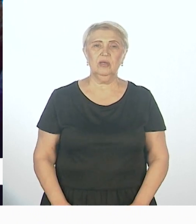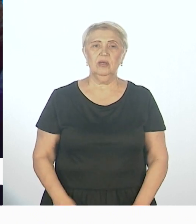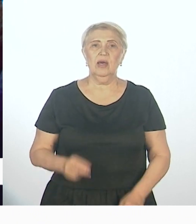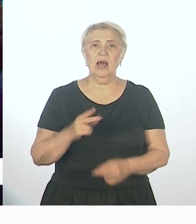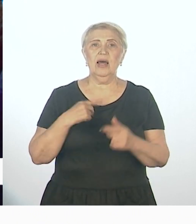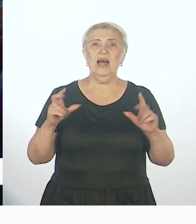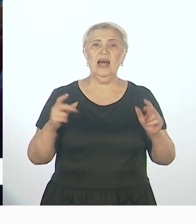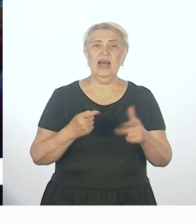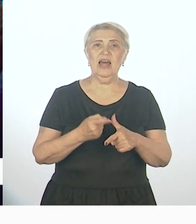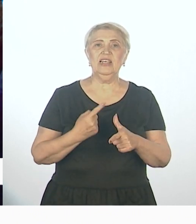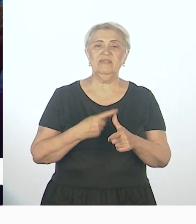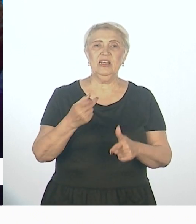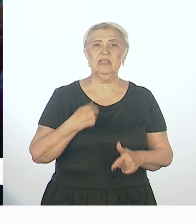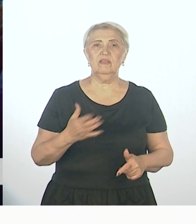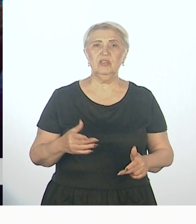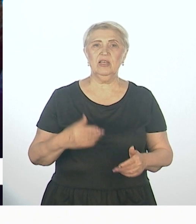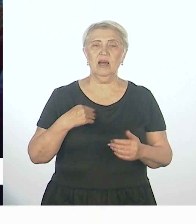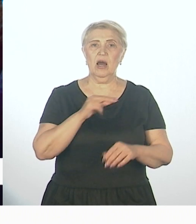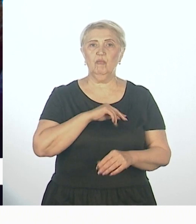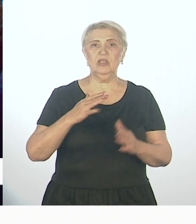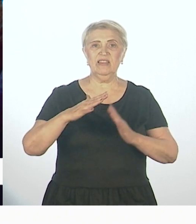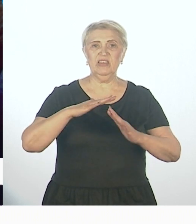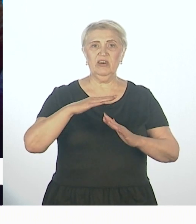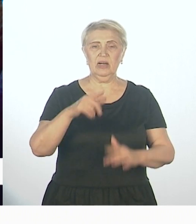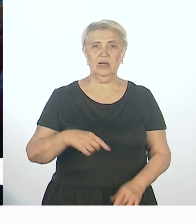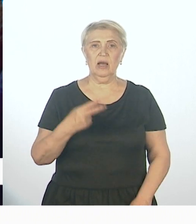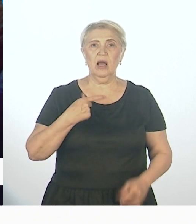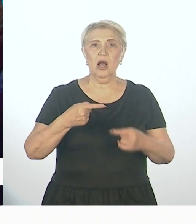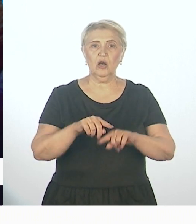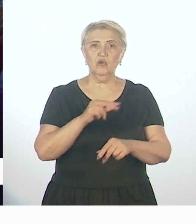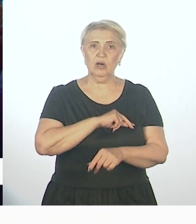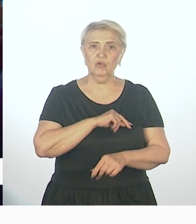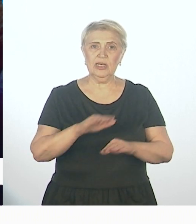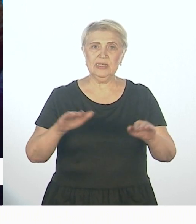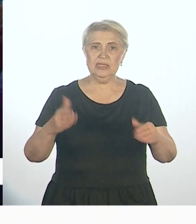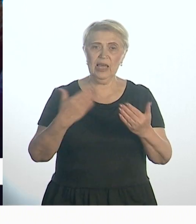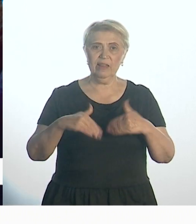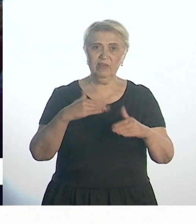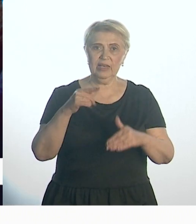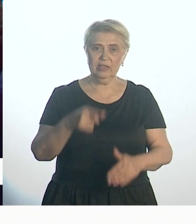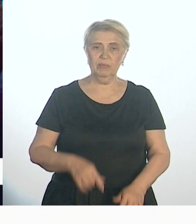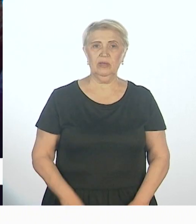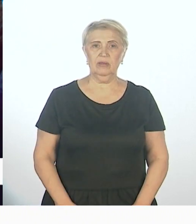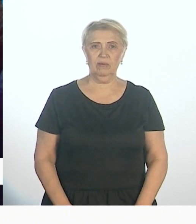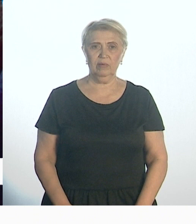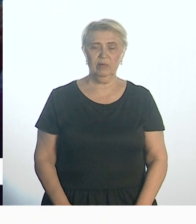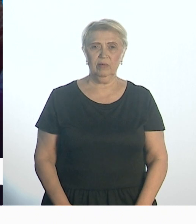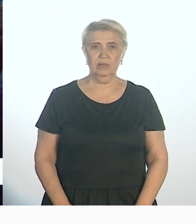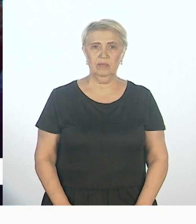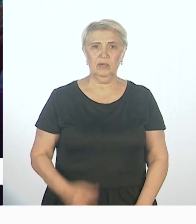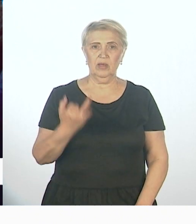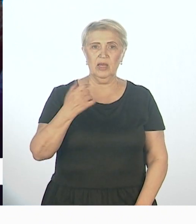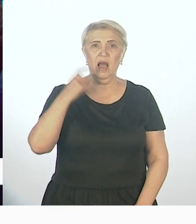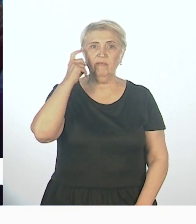который работает во дворах, который работает с детьми-инвалидами, здесь добавит у нас Дмитрий. И опять же, в